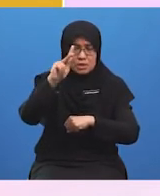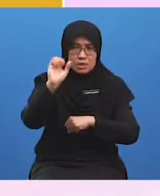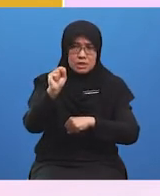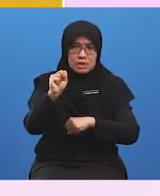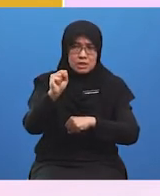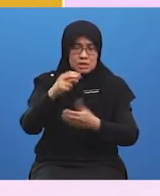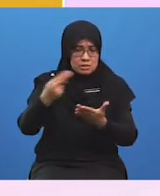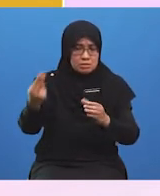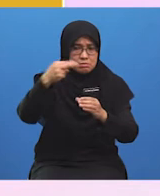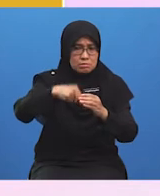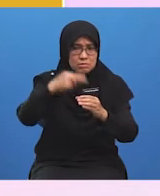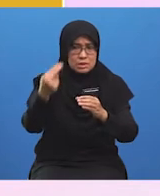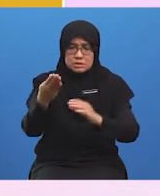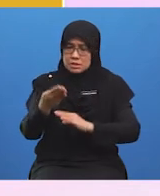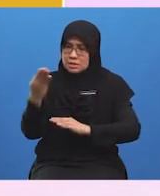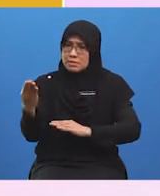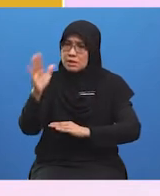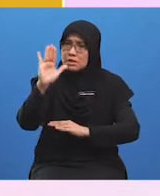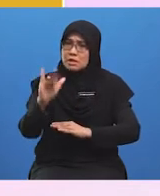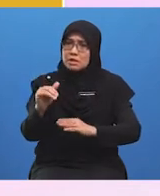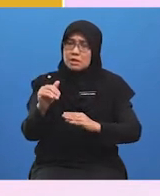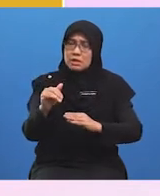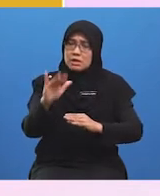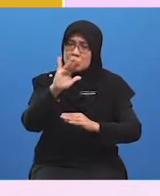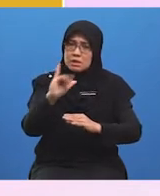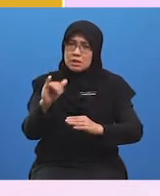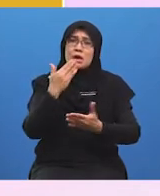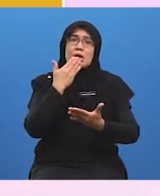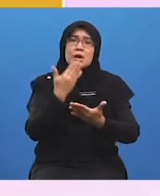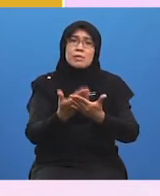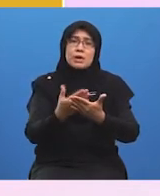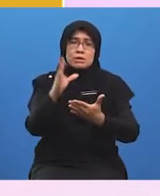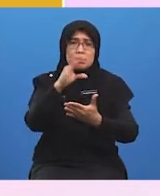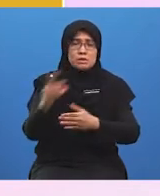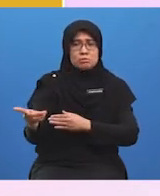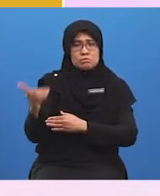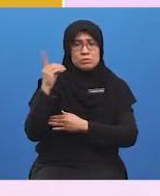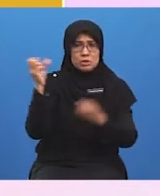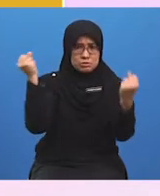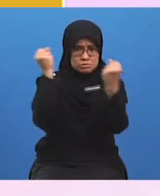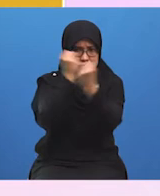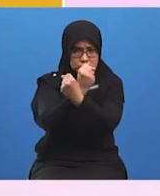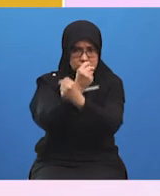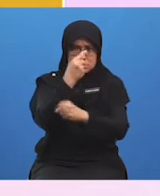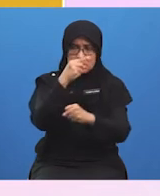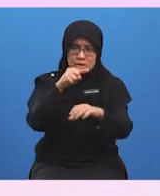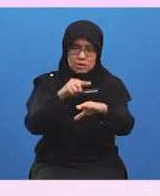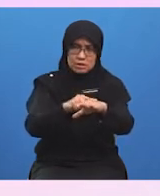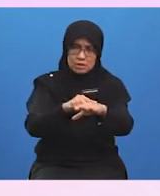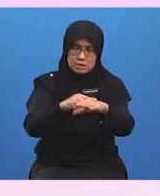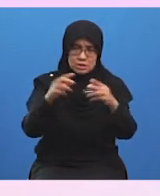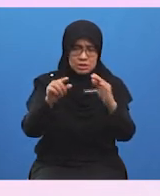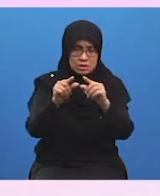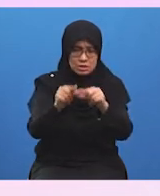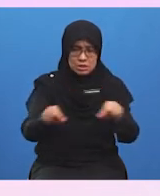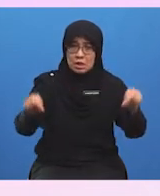yang berkualiti serta berdaya saing di pasaran global. Dan yang akhir sekali